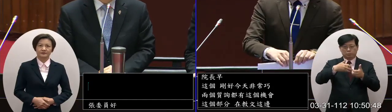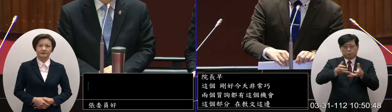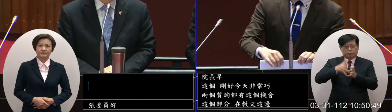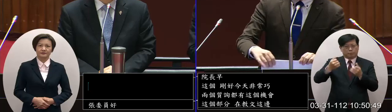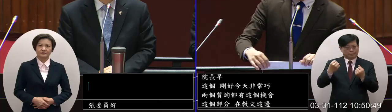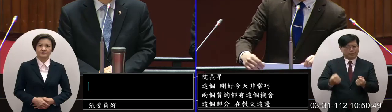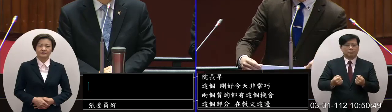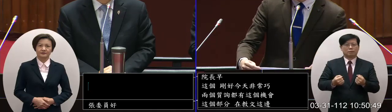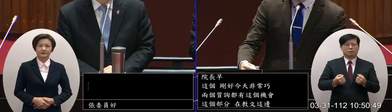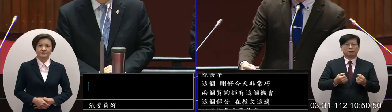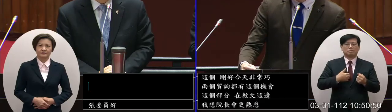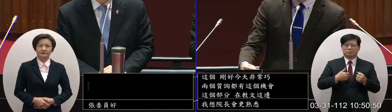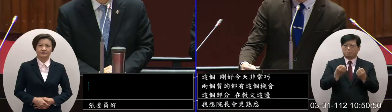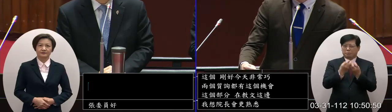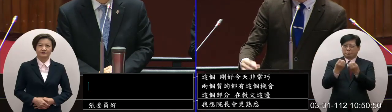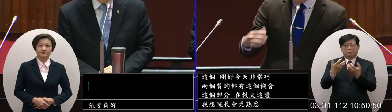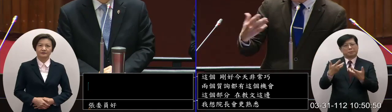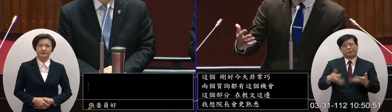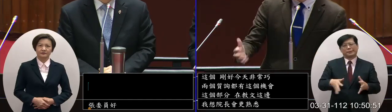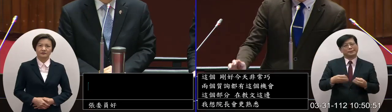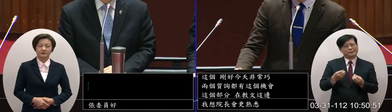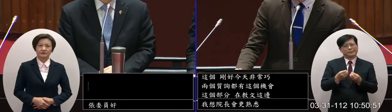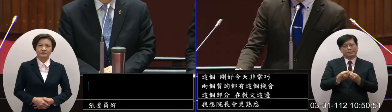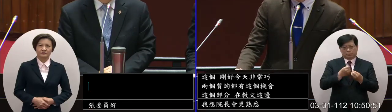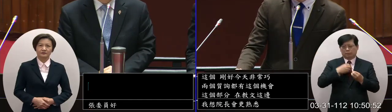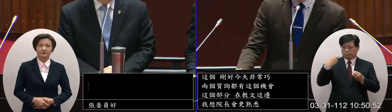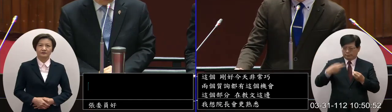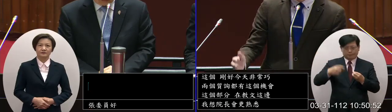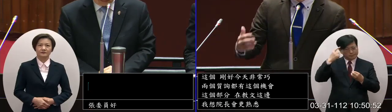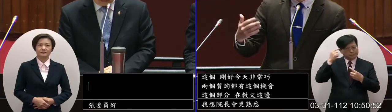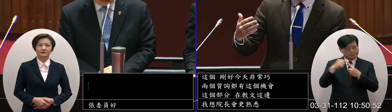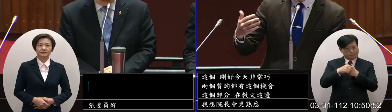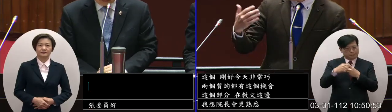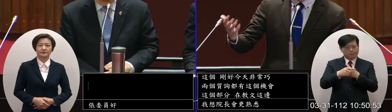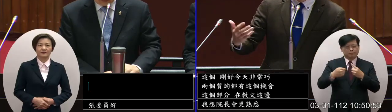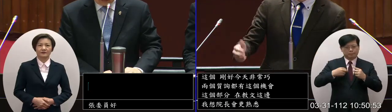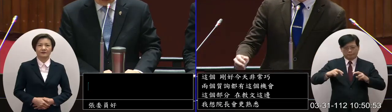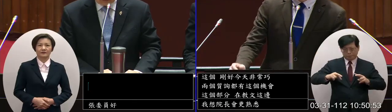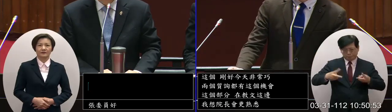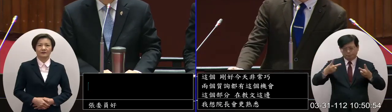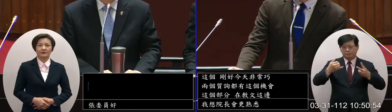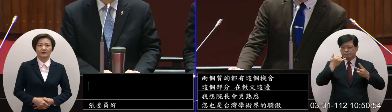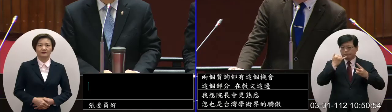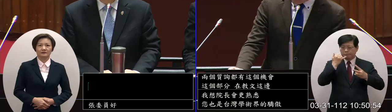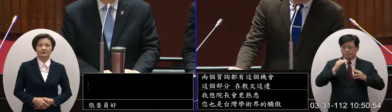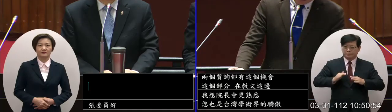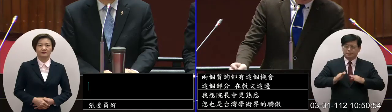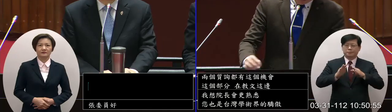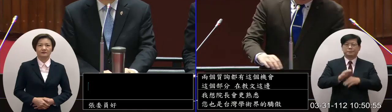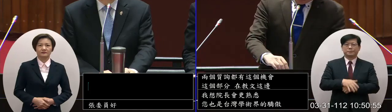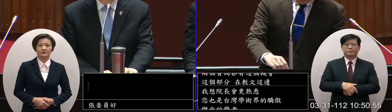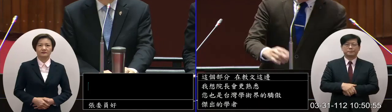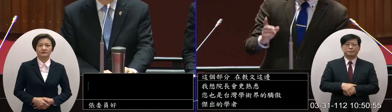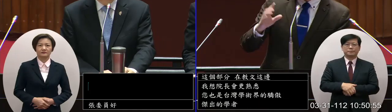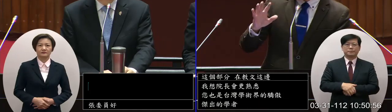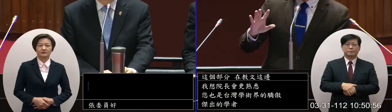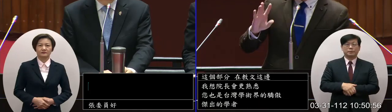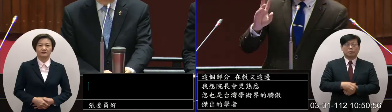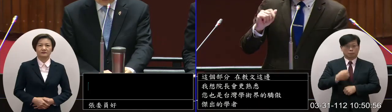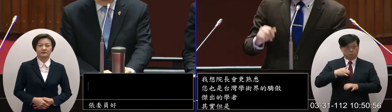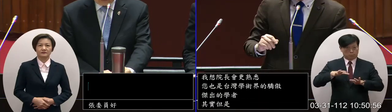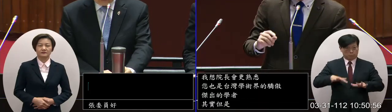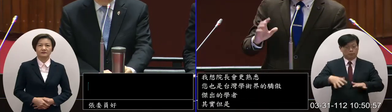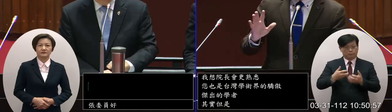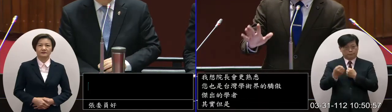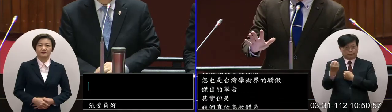真的也出了蠻多必須真的想一想怎麼樣讓他繼續往前的一些事情我這個